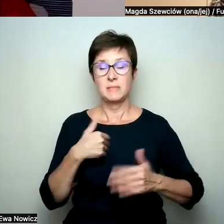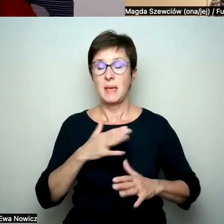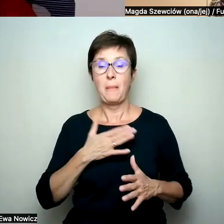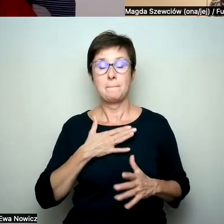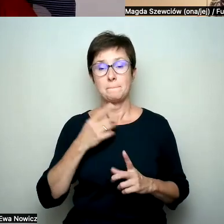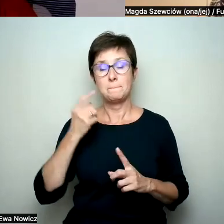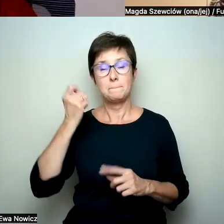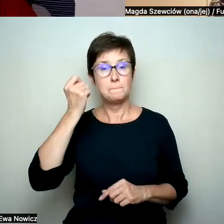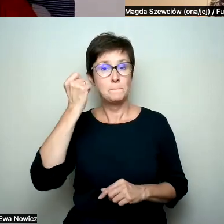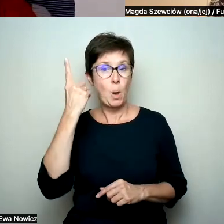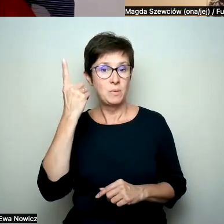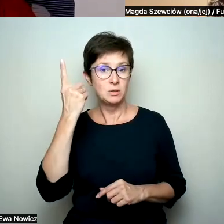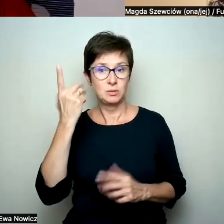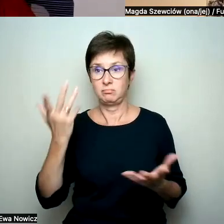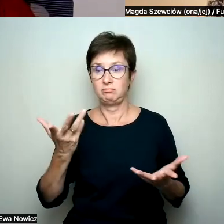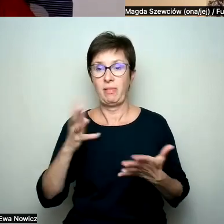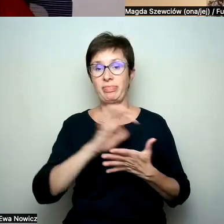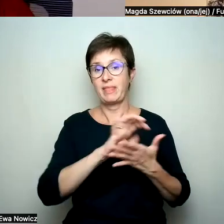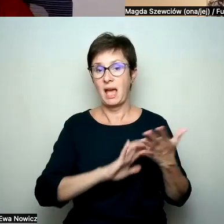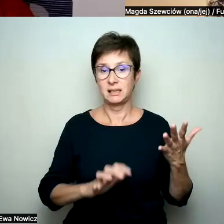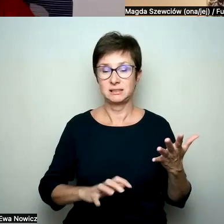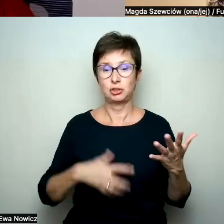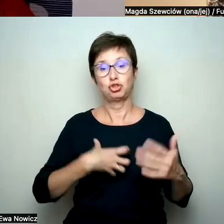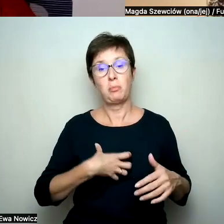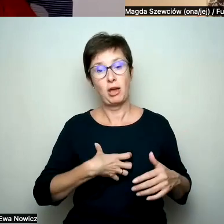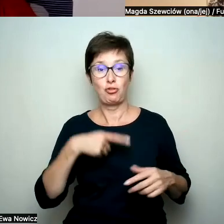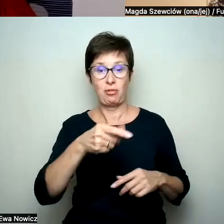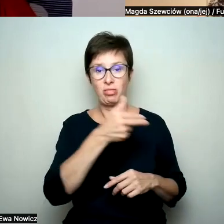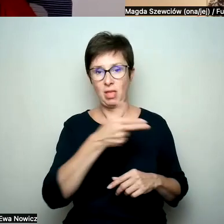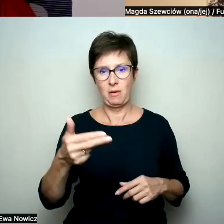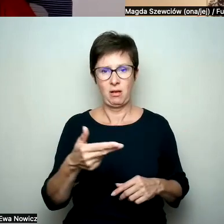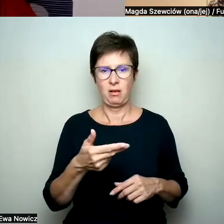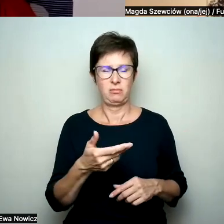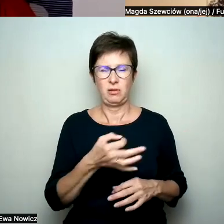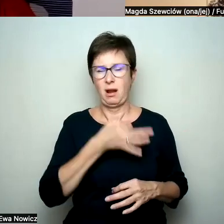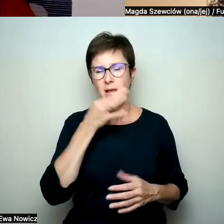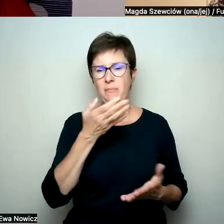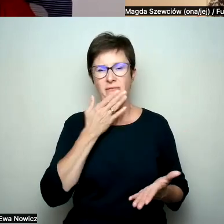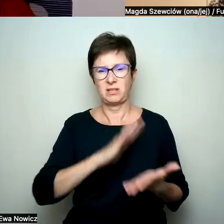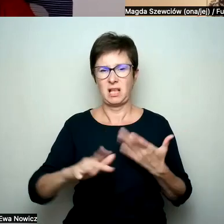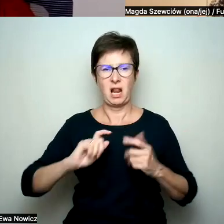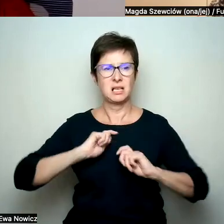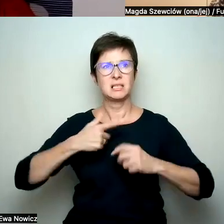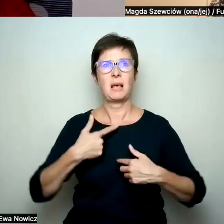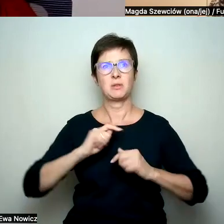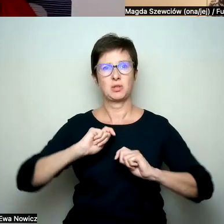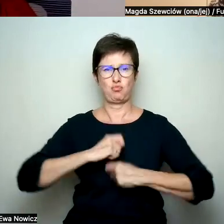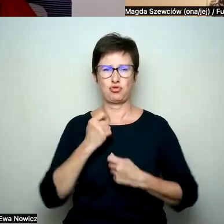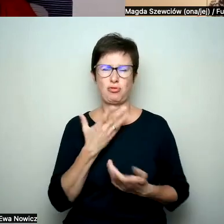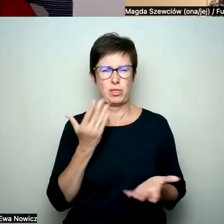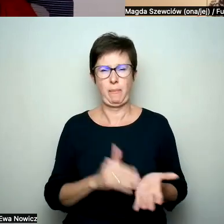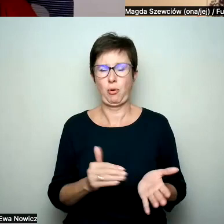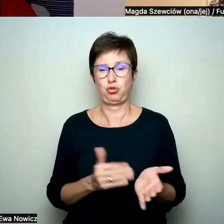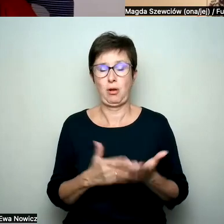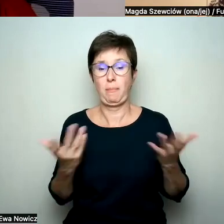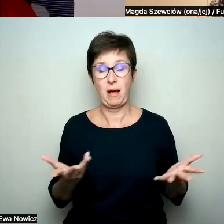tekst zabawny na dany temat, to nie ma co się zmuszać, bo to nie jest potrzebne. Więc ja bardziej